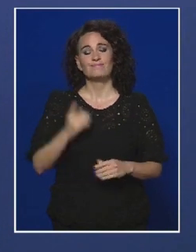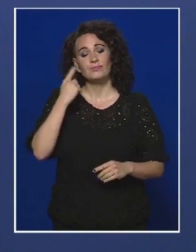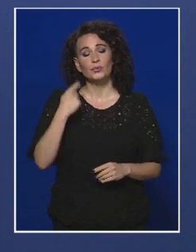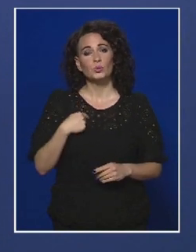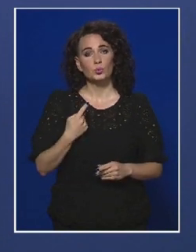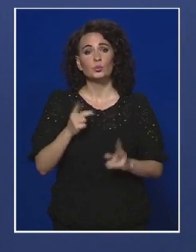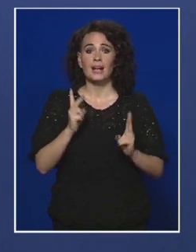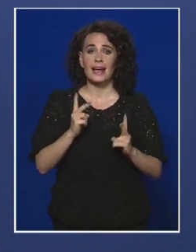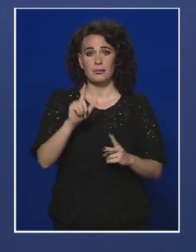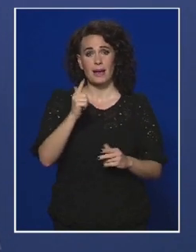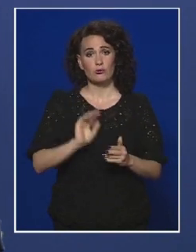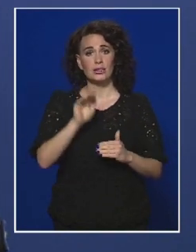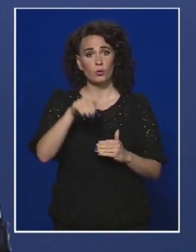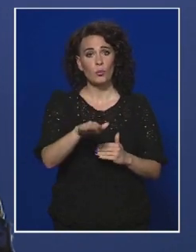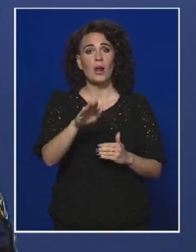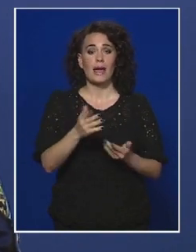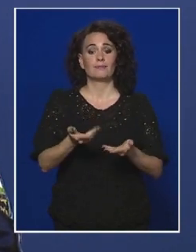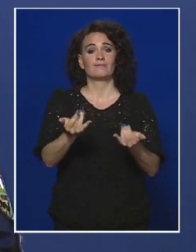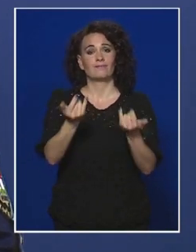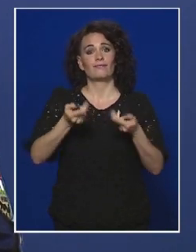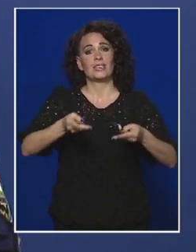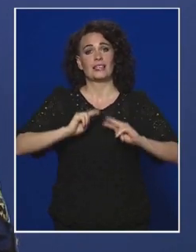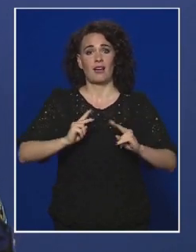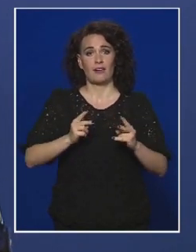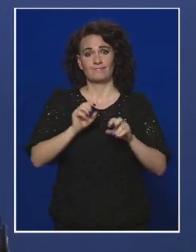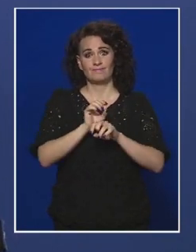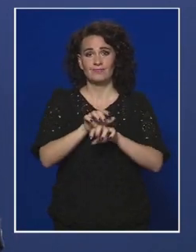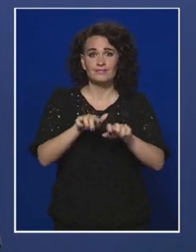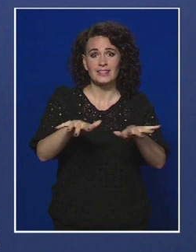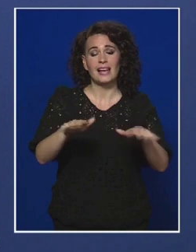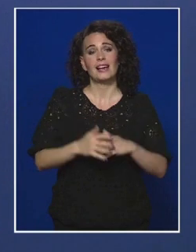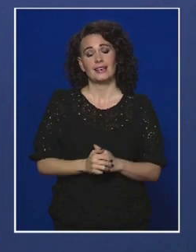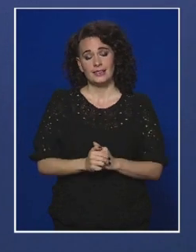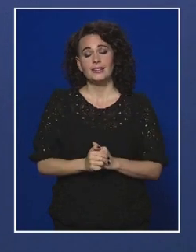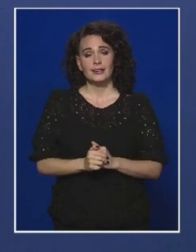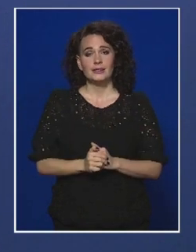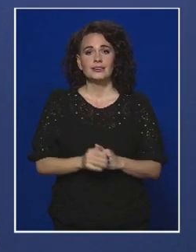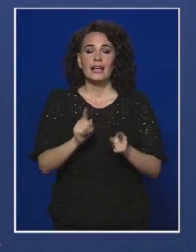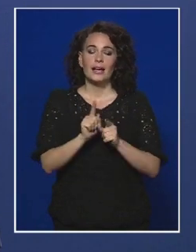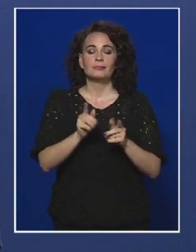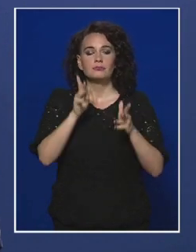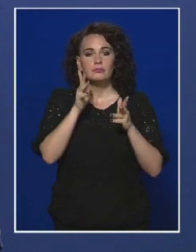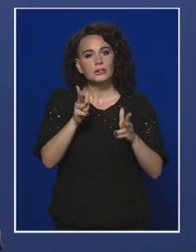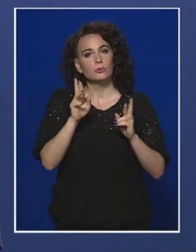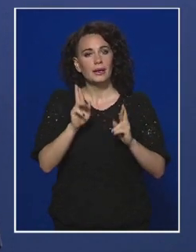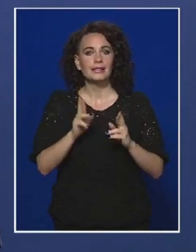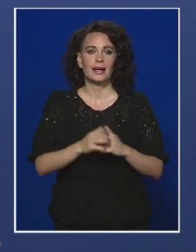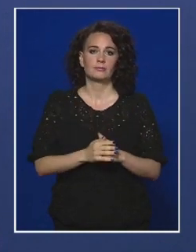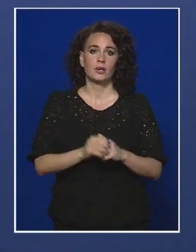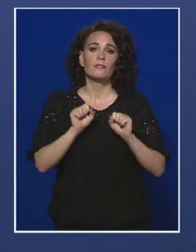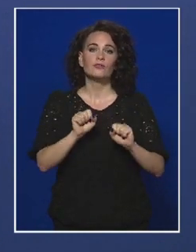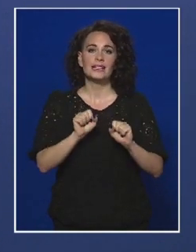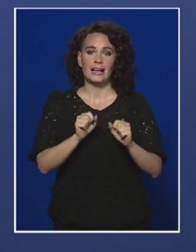következhet egy második hullám a megbetegedésekkel kapcsolatosan, de bízom benne, hogy ezeknek a védelmi